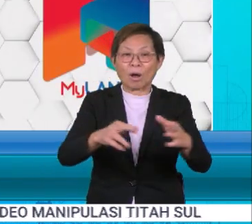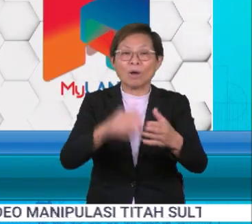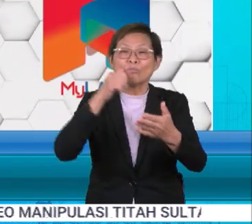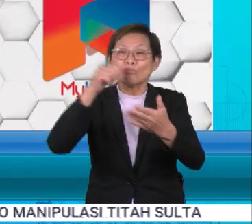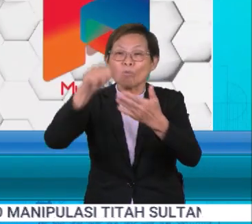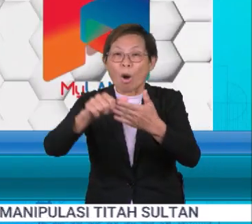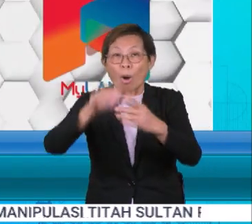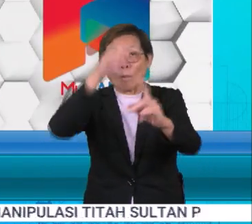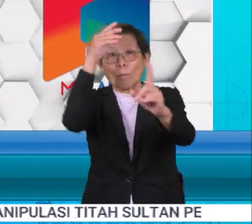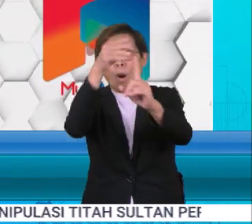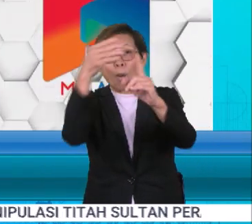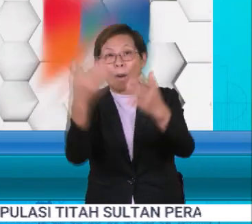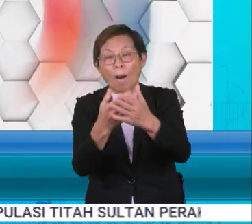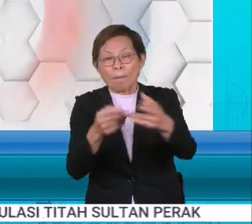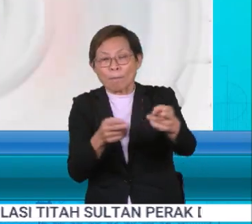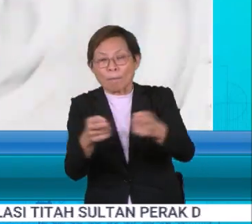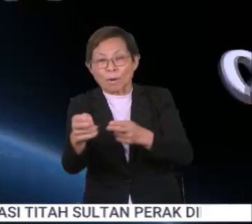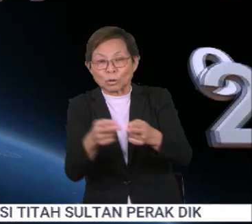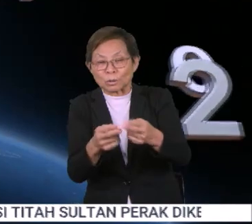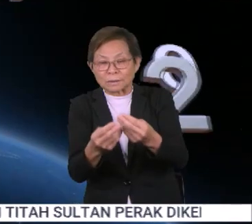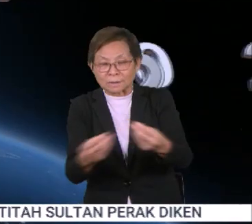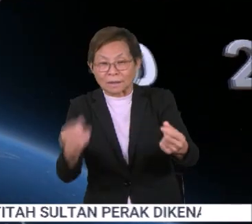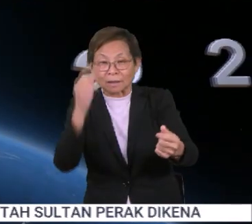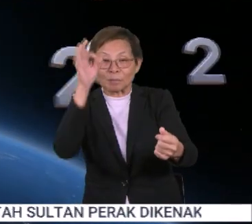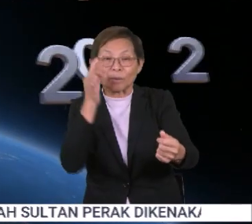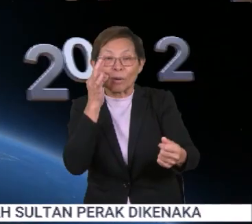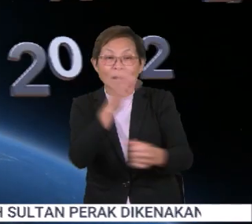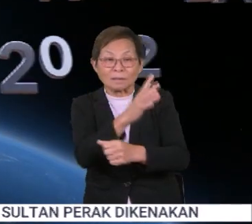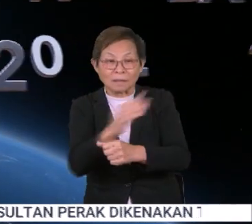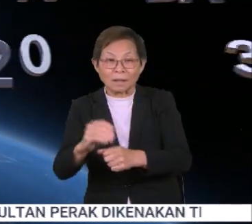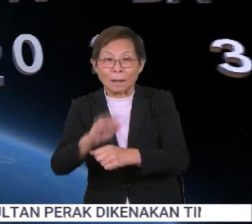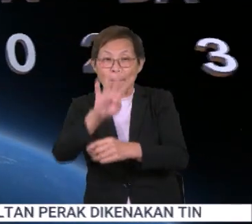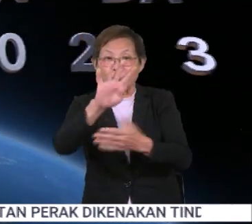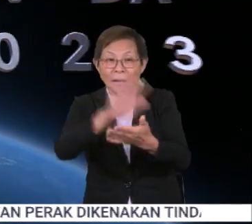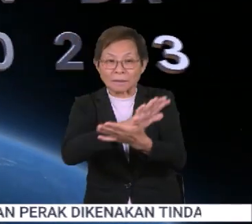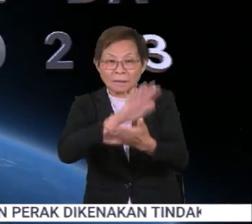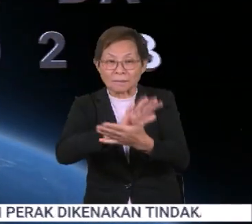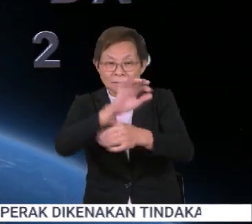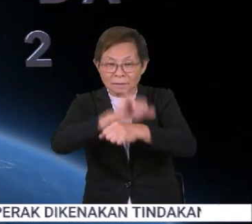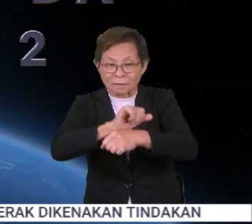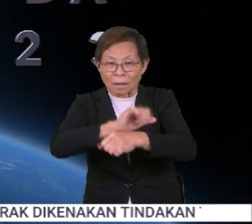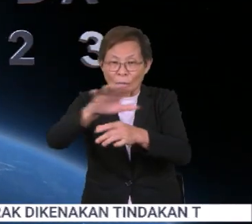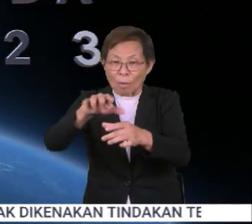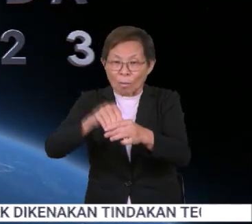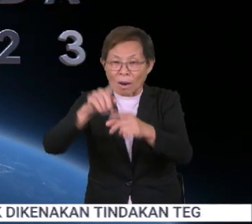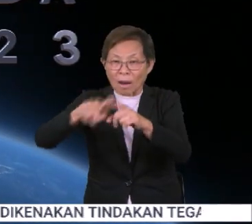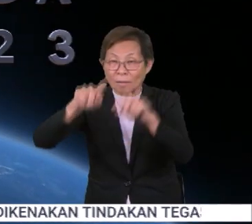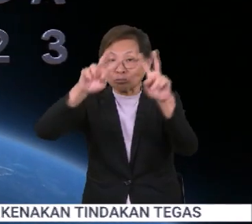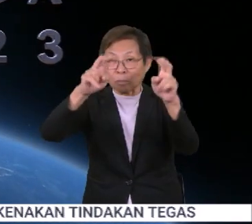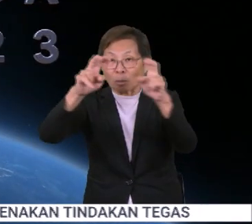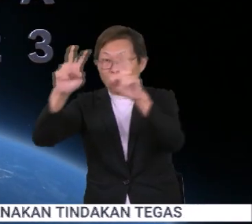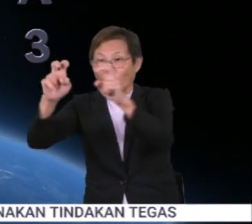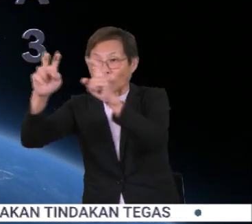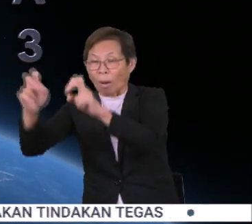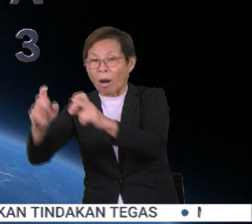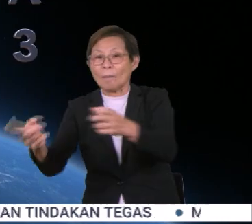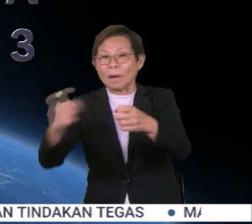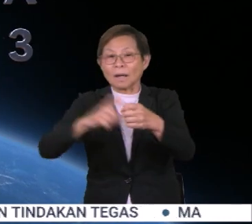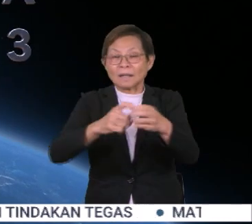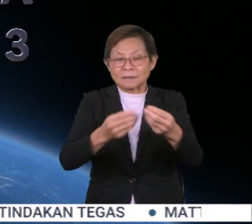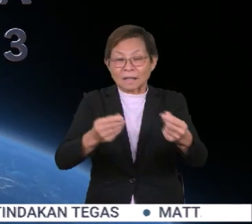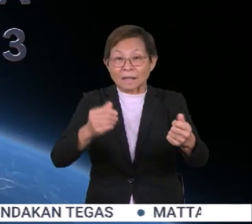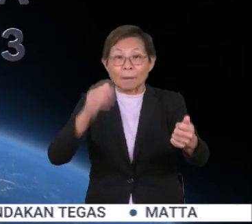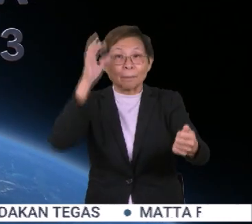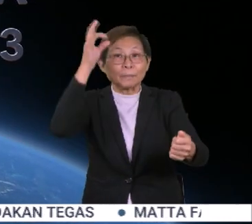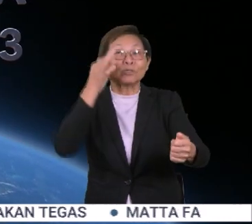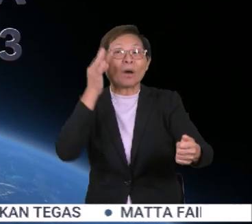hala tujuh baru pengurusan tanah persekutuan. Di samping, empat kertas kerja merangkumi pelbagai topik berhubung tanah persekutuan